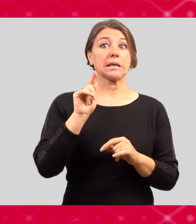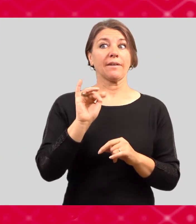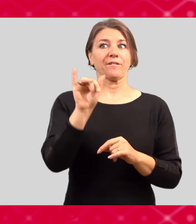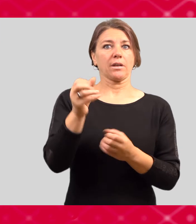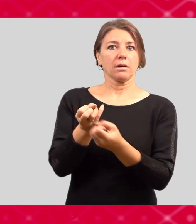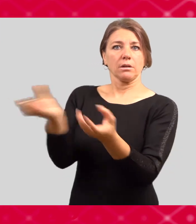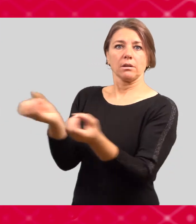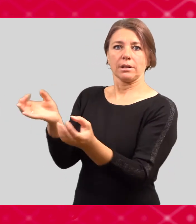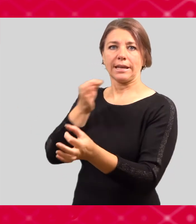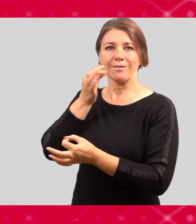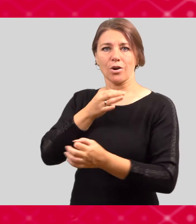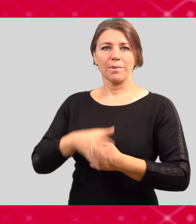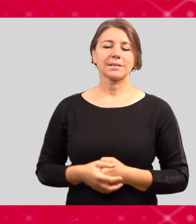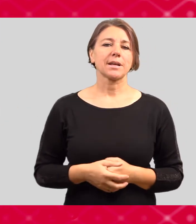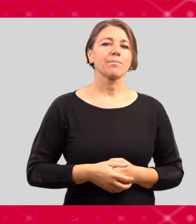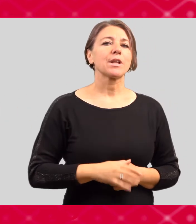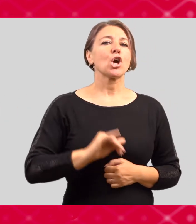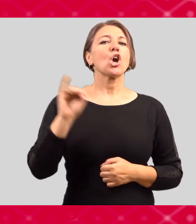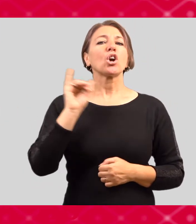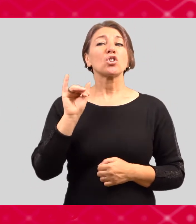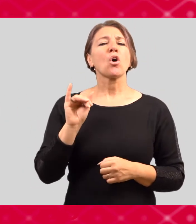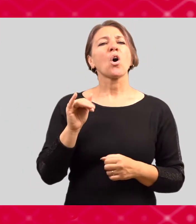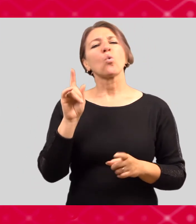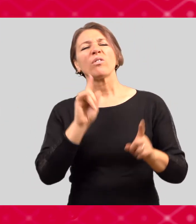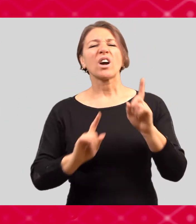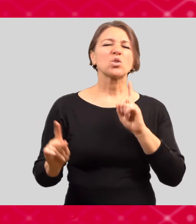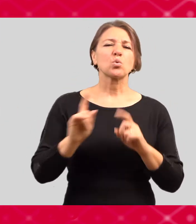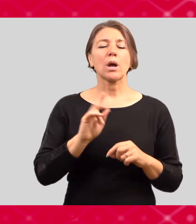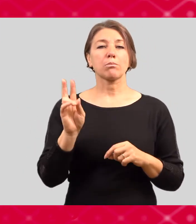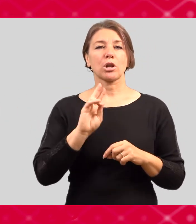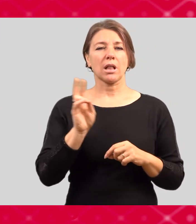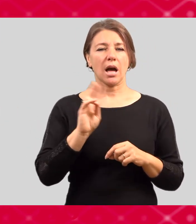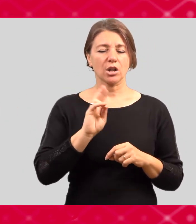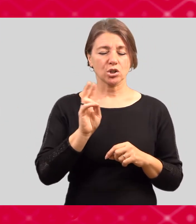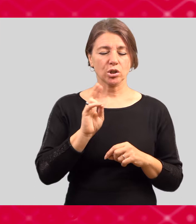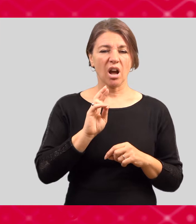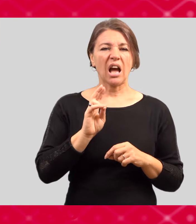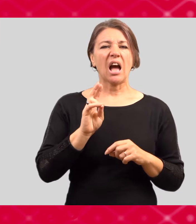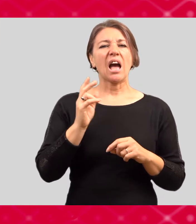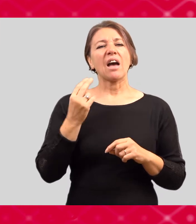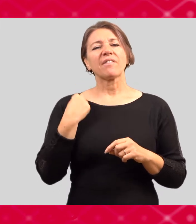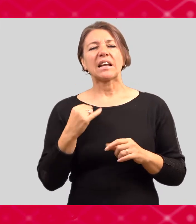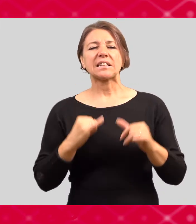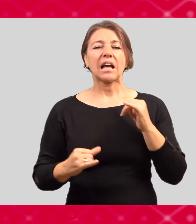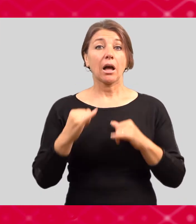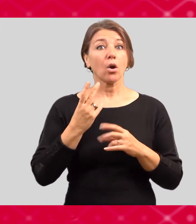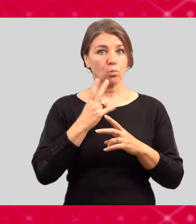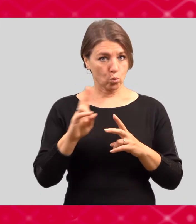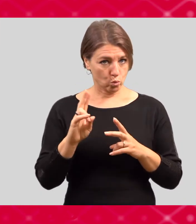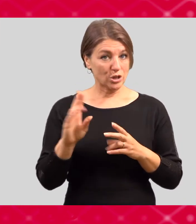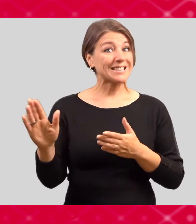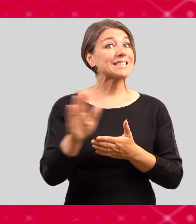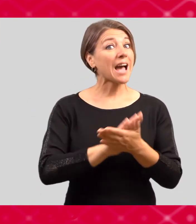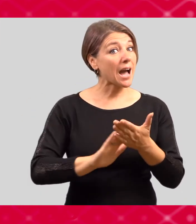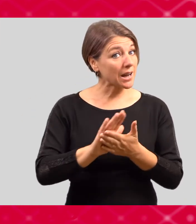rozšířit informaci. Je, že ti, co jsou ve finanční tísni, si mohou podat přihlášku ke studiu na